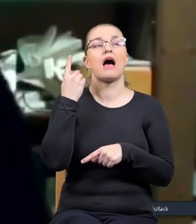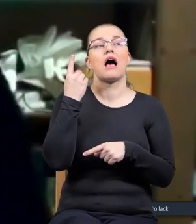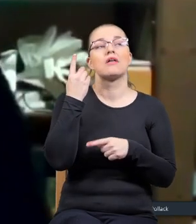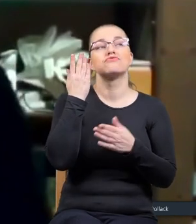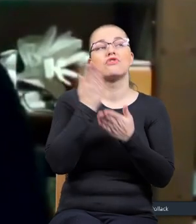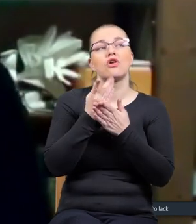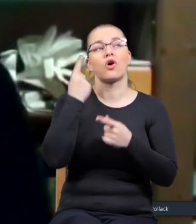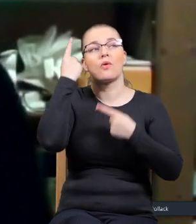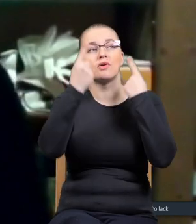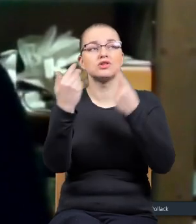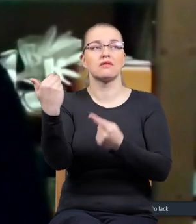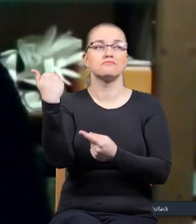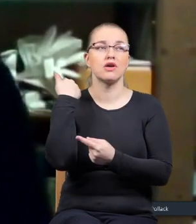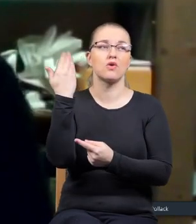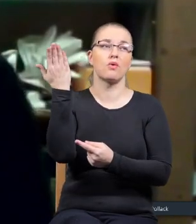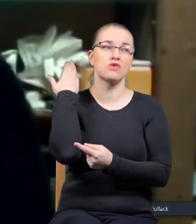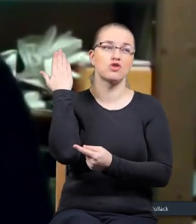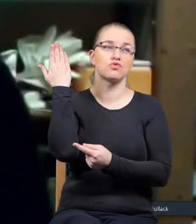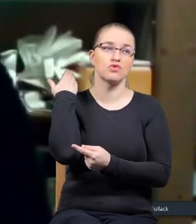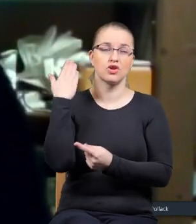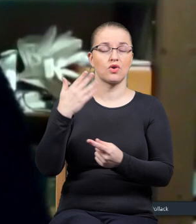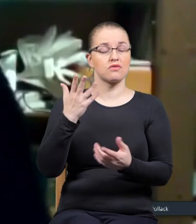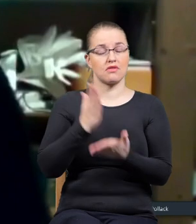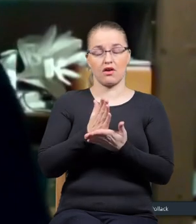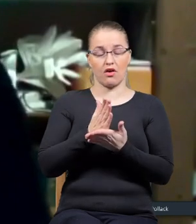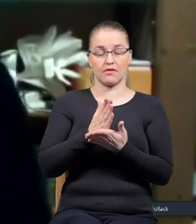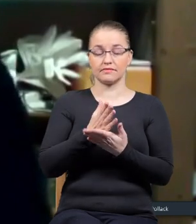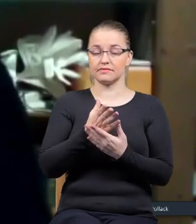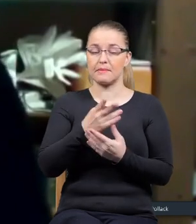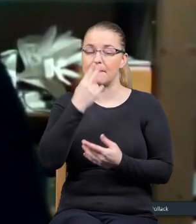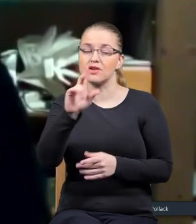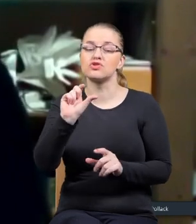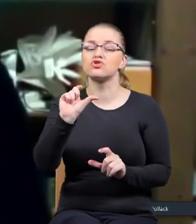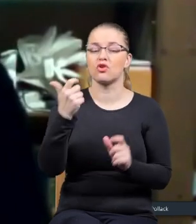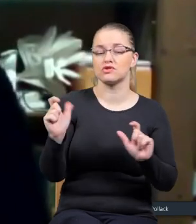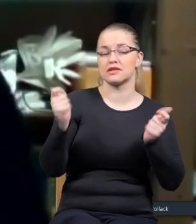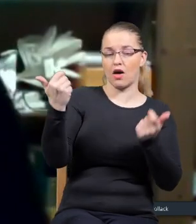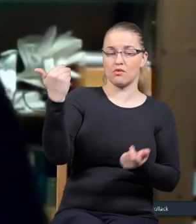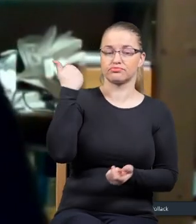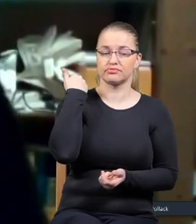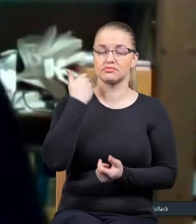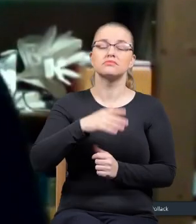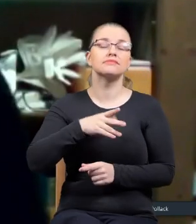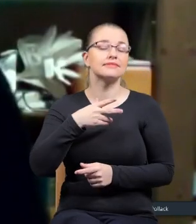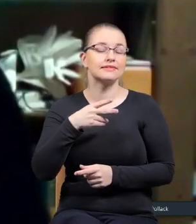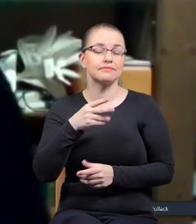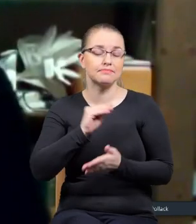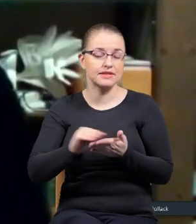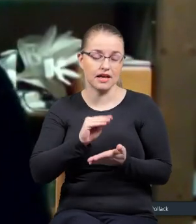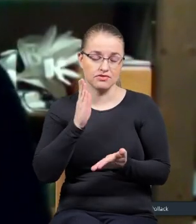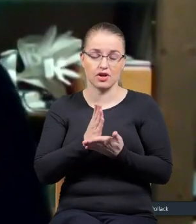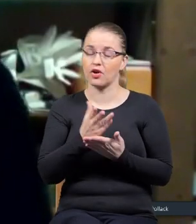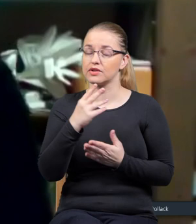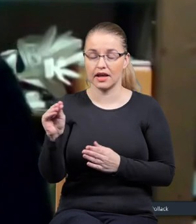koncentrować na przeszłość i tylko patrzeć, co się stało i o tym pisać. Nie,